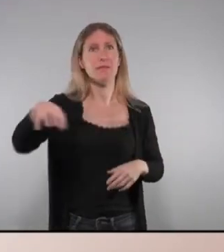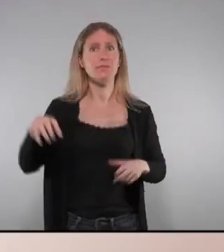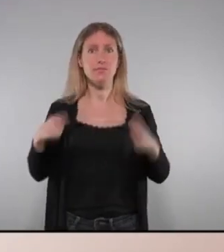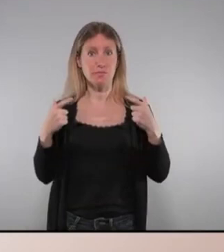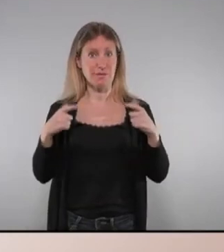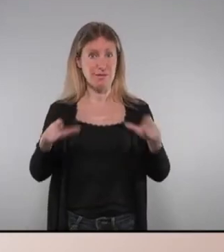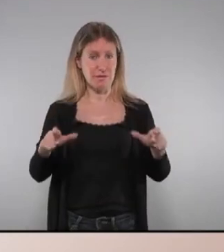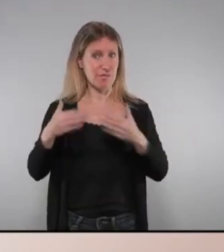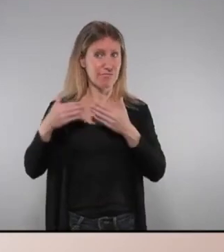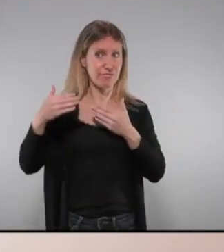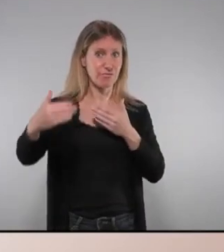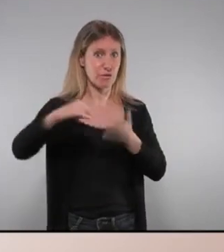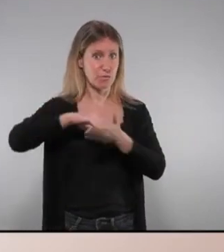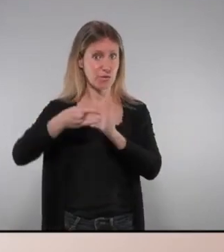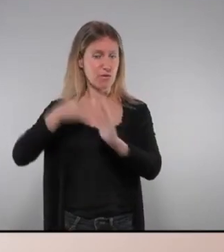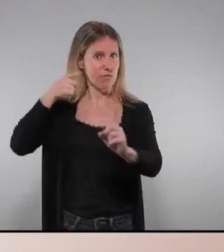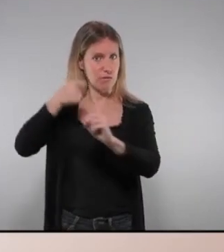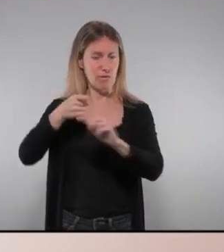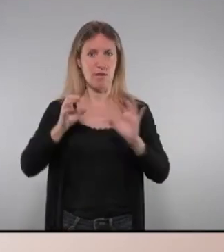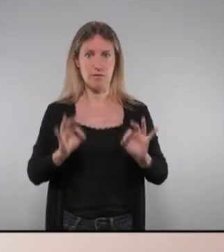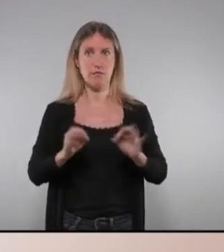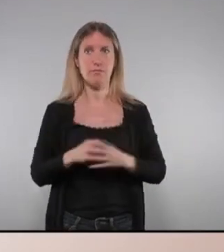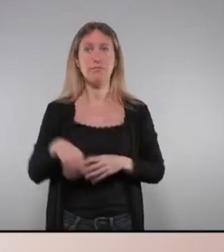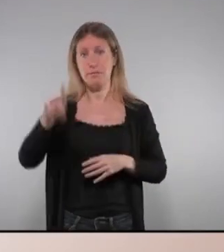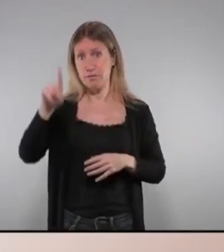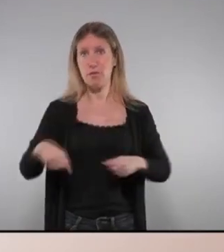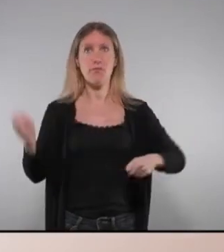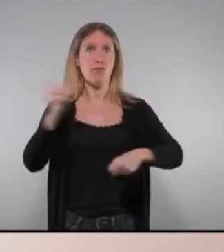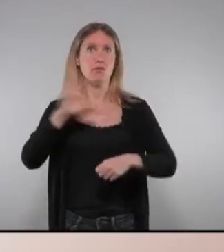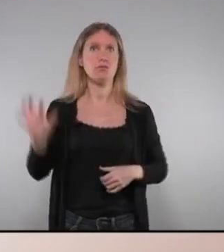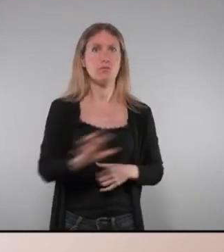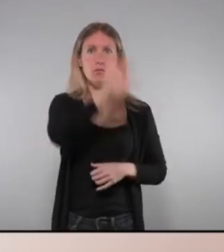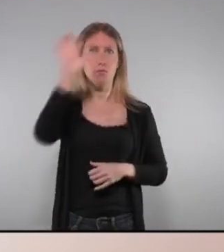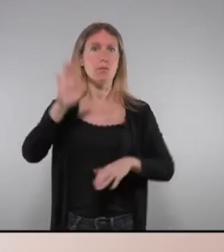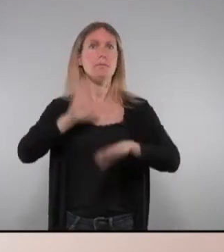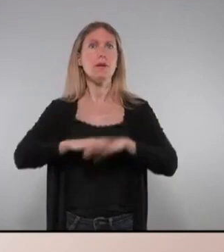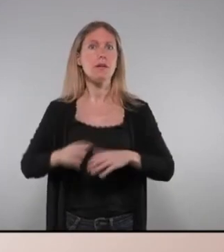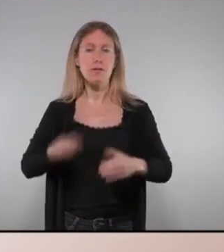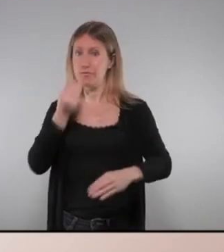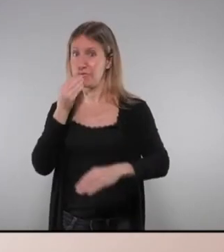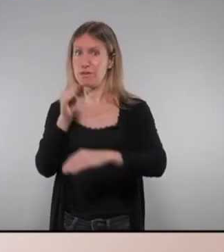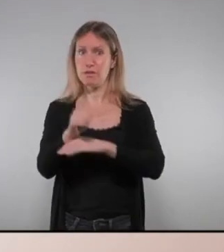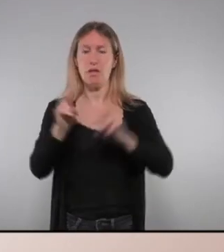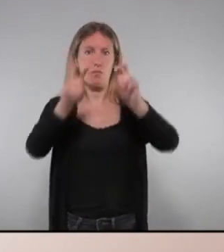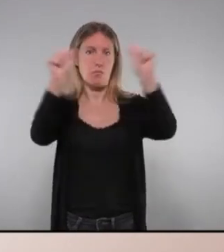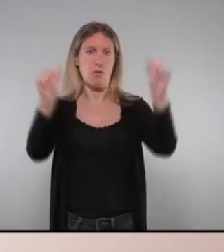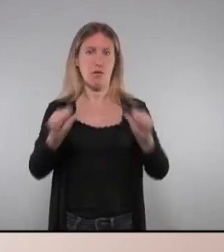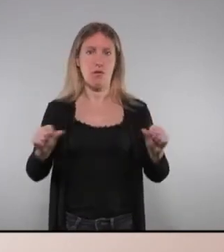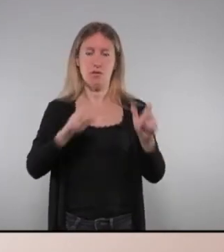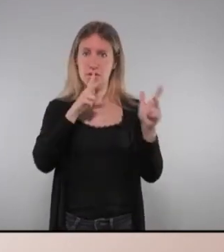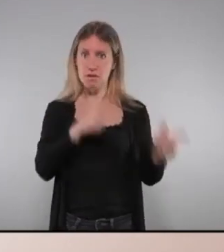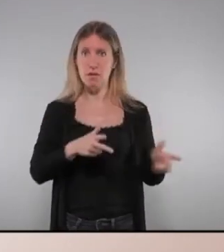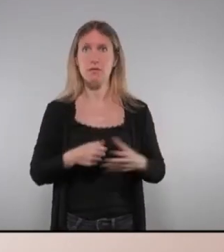'apartament projectarem ja aniran en aquesta línia i també els fons europeus ens han de servir per finançar aquests models residencials o